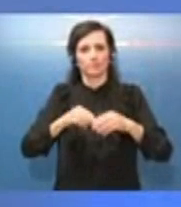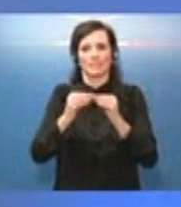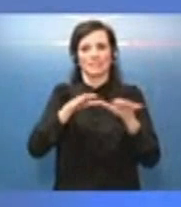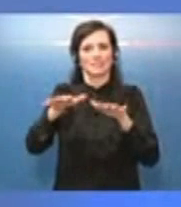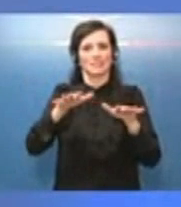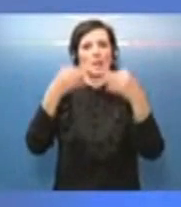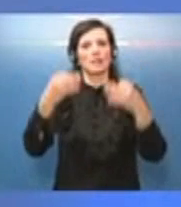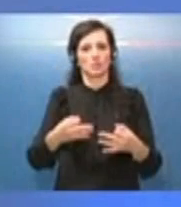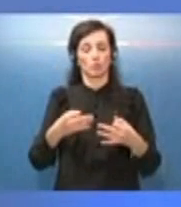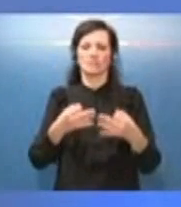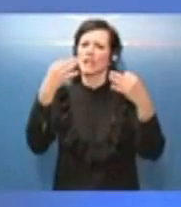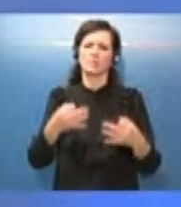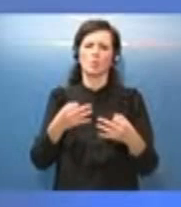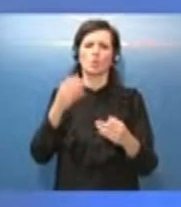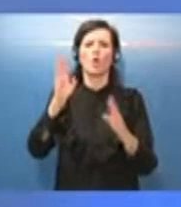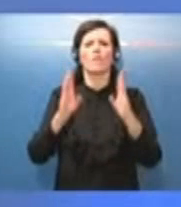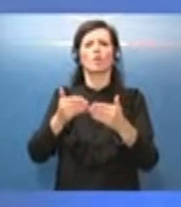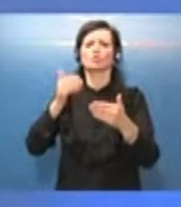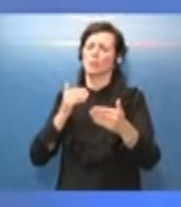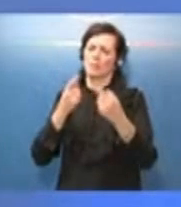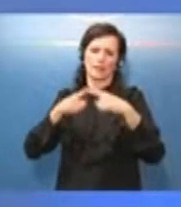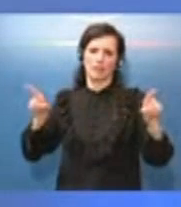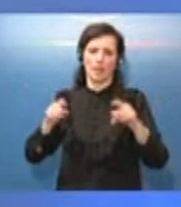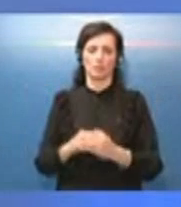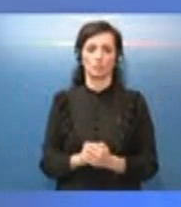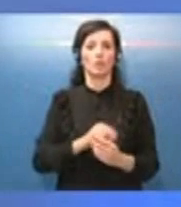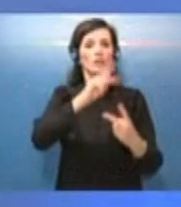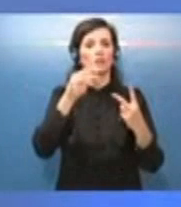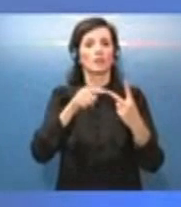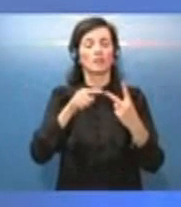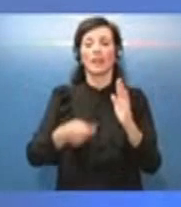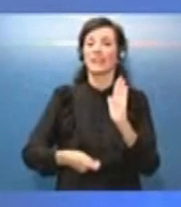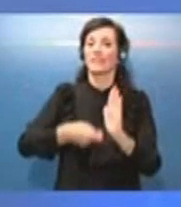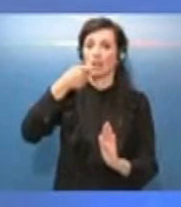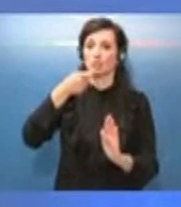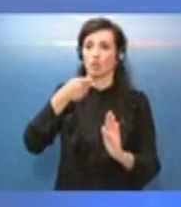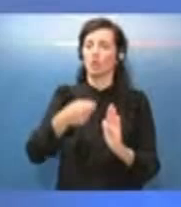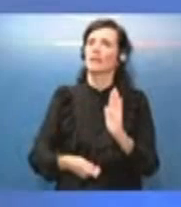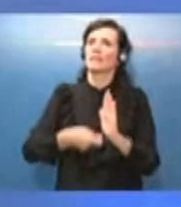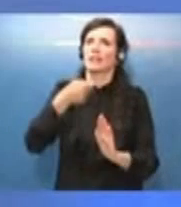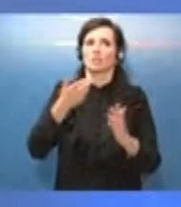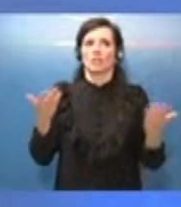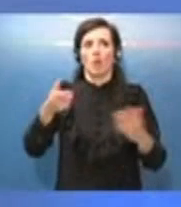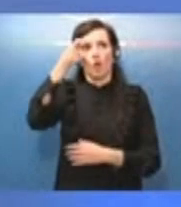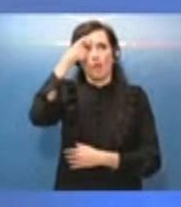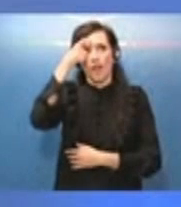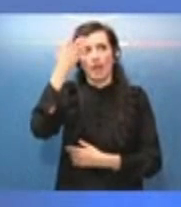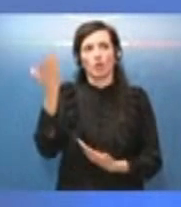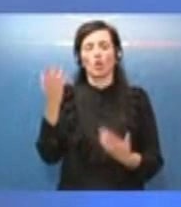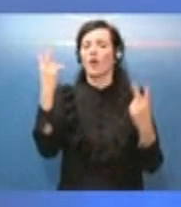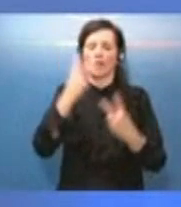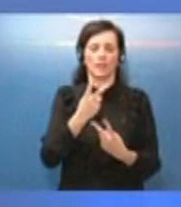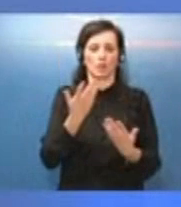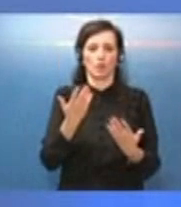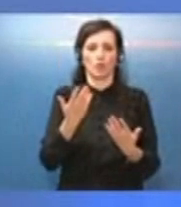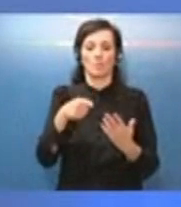prima. L'inflazione, no, il Governo non, diciamo, prima di tutto, questa inflazione è